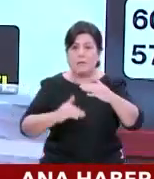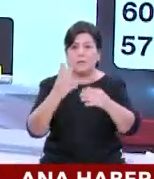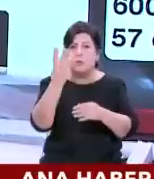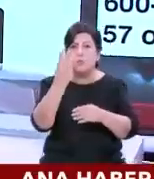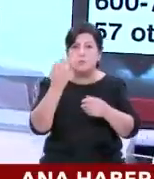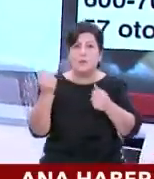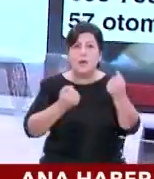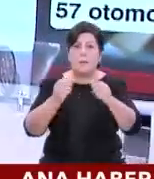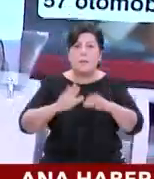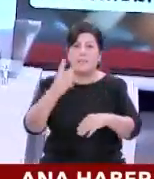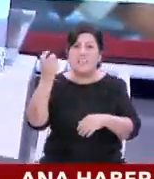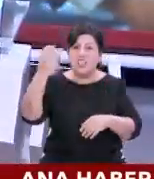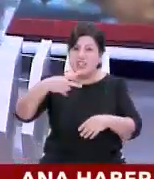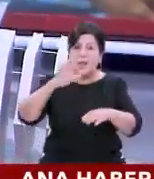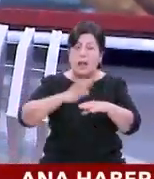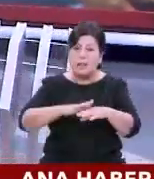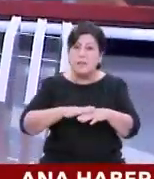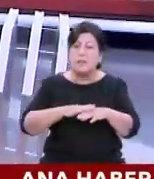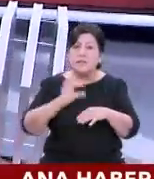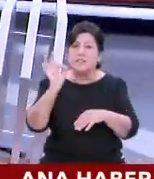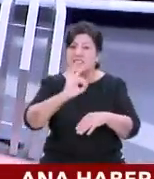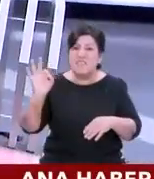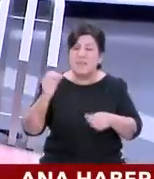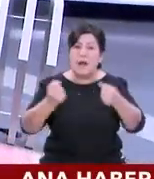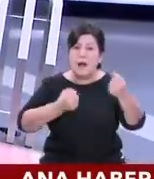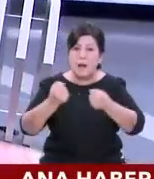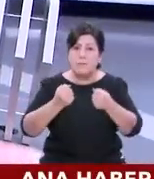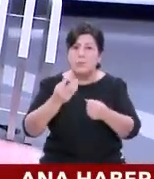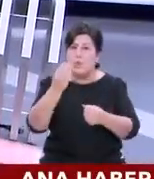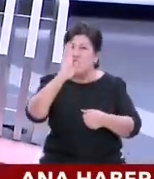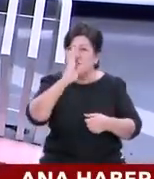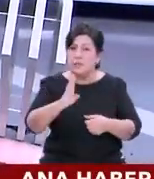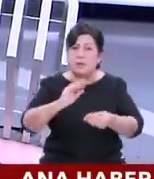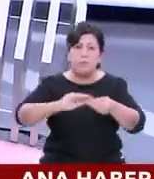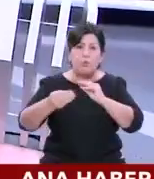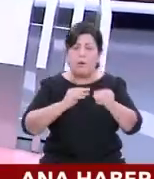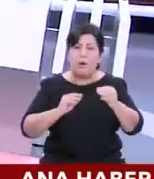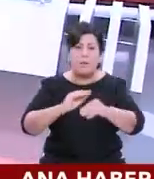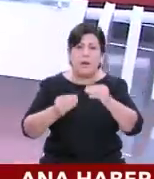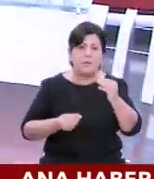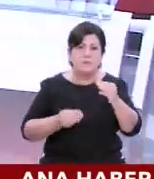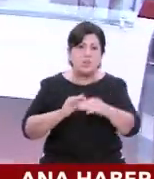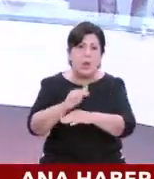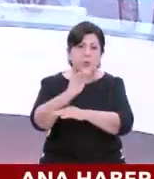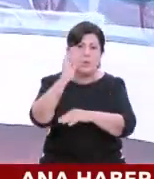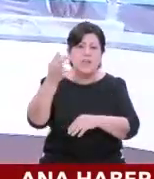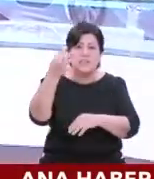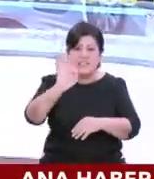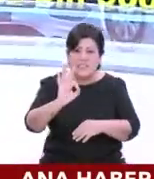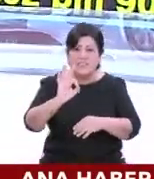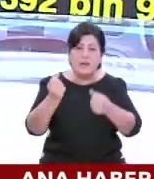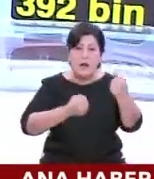bakınız ikinci elde de aynı zamanda sıfır otomobilde de çok ciddi sorunlar yaşanıyor. Sıfır araçlarda